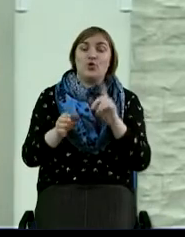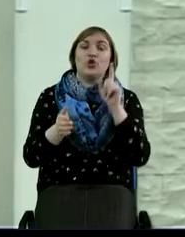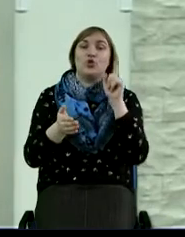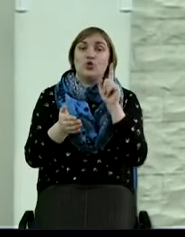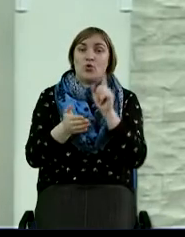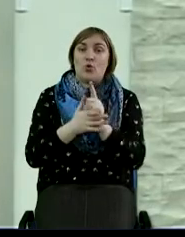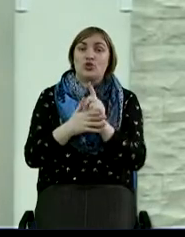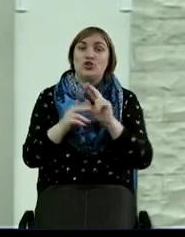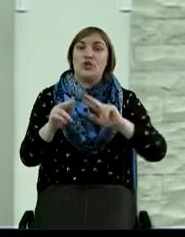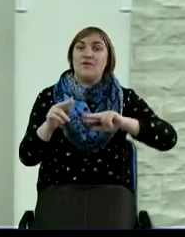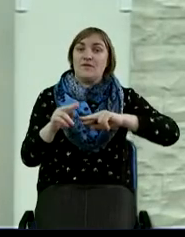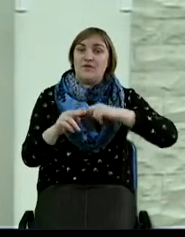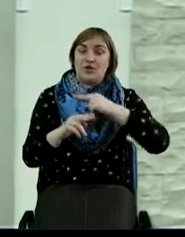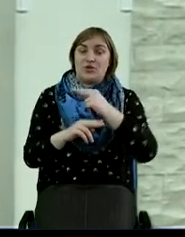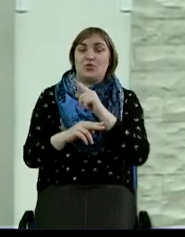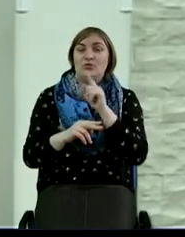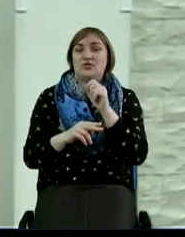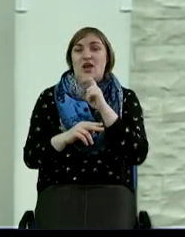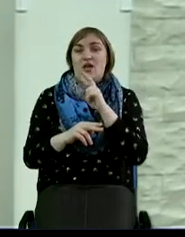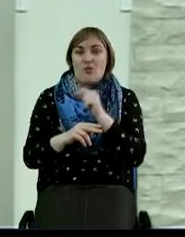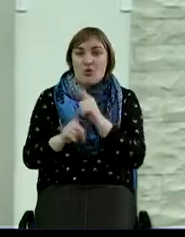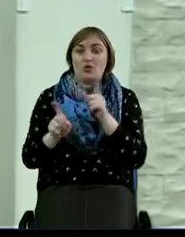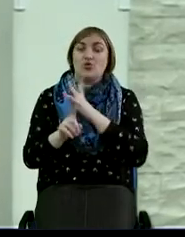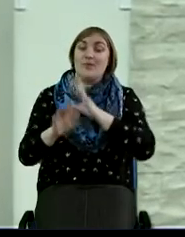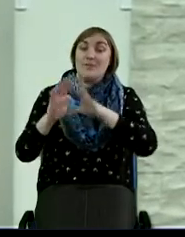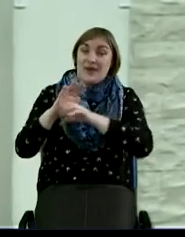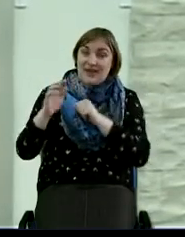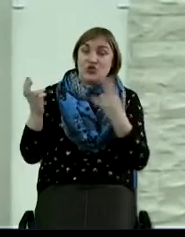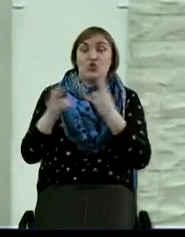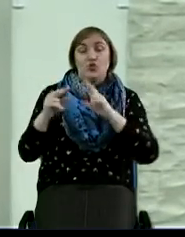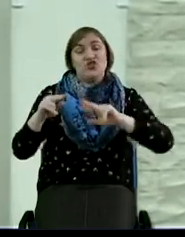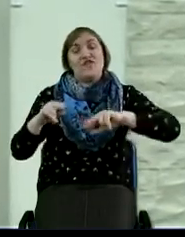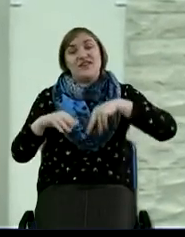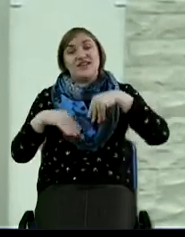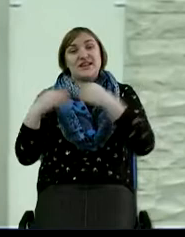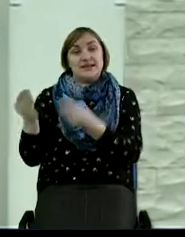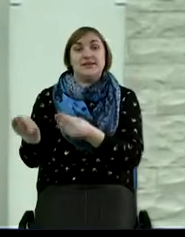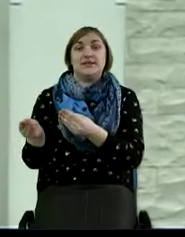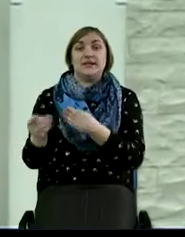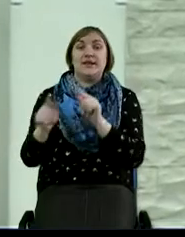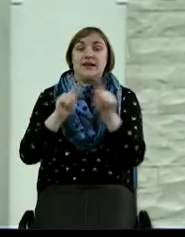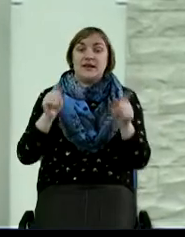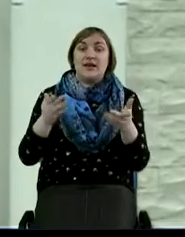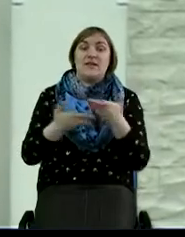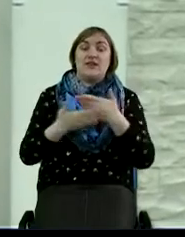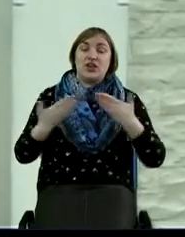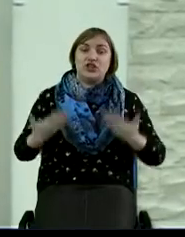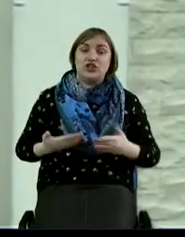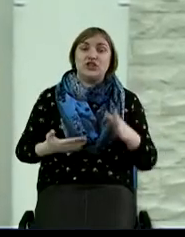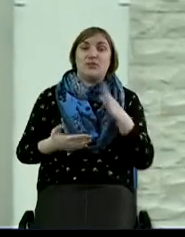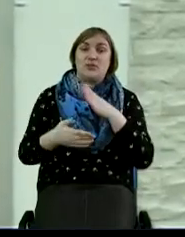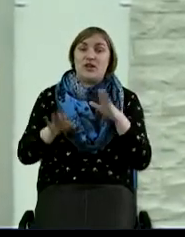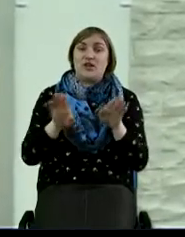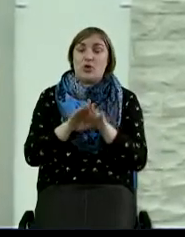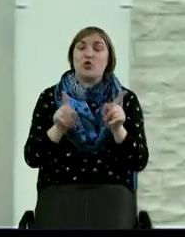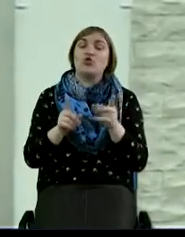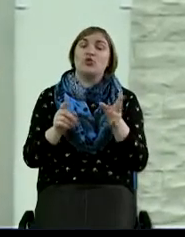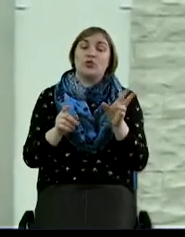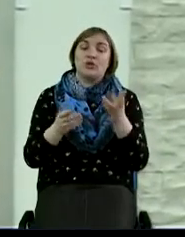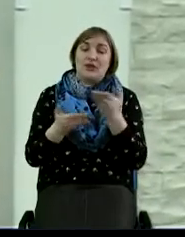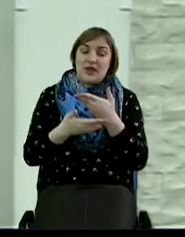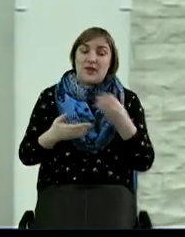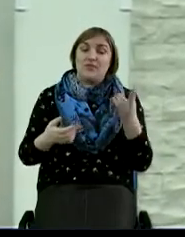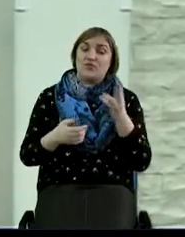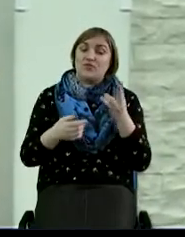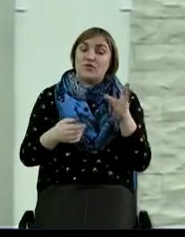возвратить залог, за похищенное заплатить. То есть иногда в нашей жизни приходят такие вещи, что нам все равно необходимо заплатить по тем